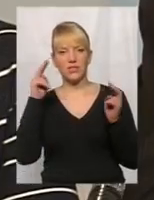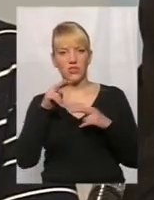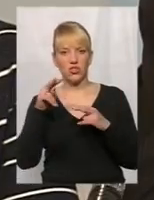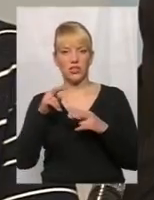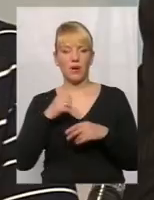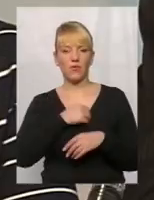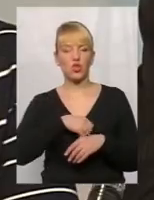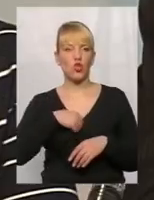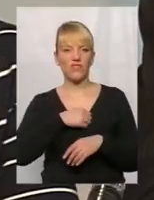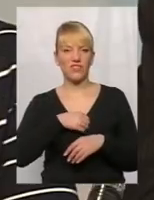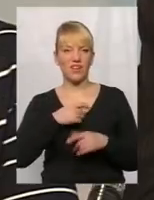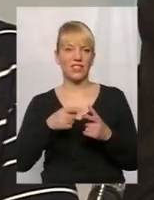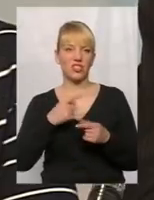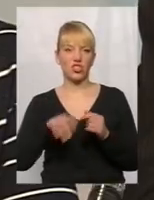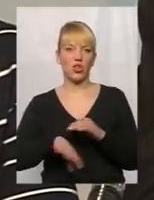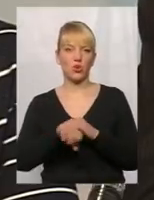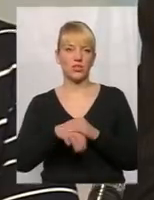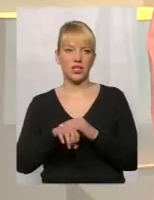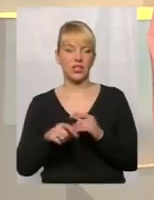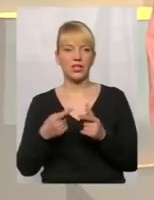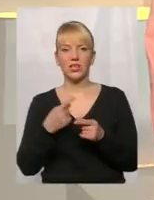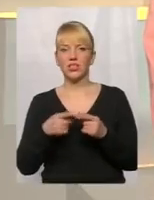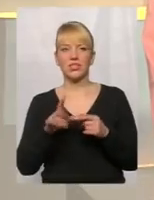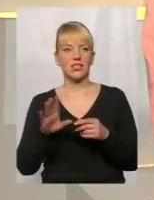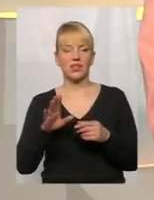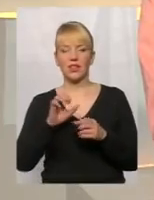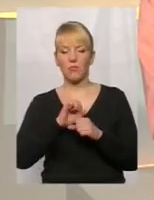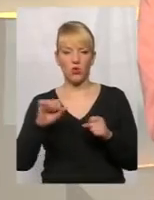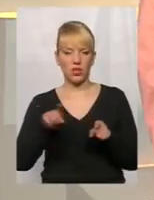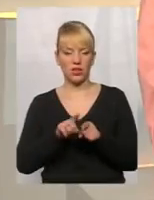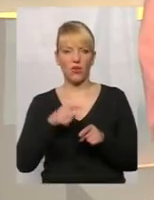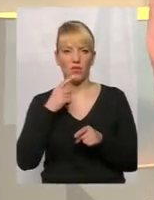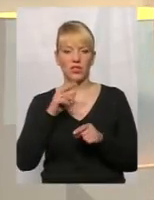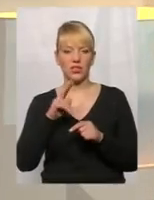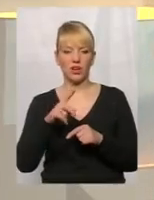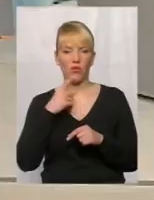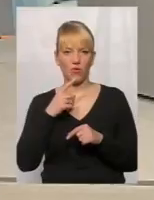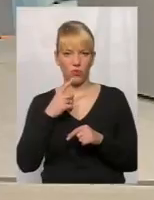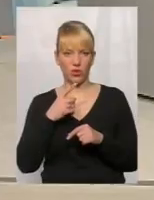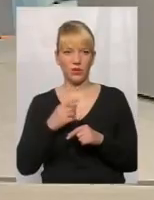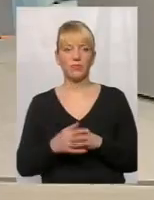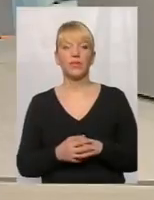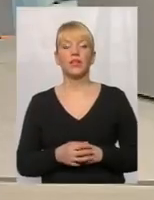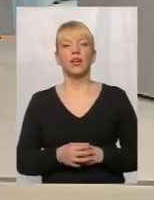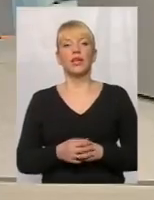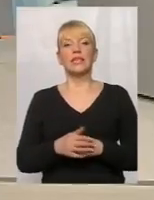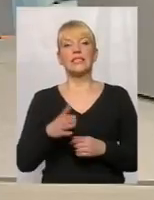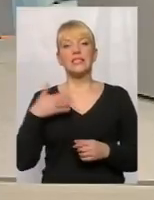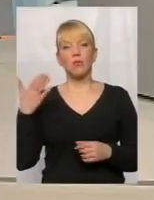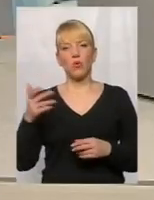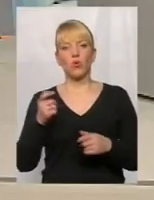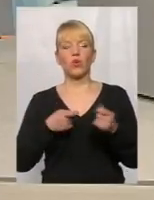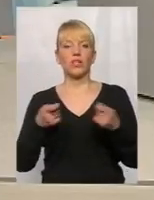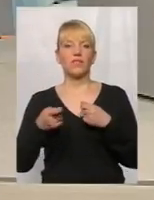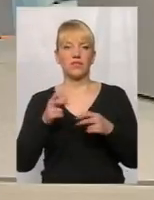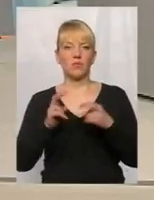зловживання чи розкрадання. Чи це ні в якому разі не можна трактувати таким чином, як тактується? З боку керівництва